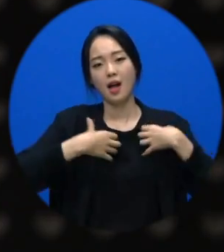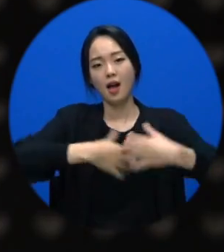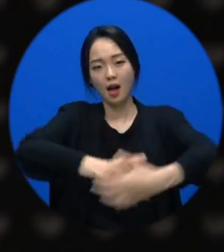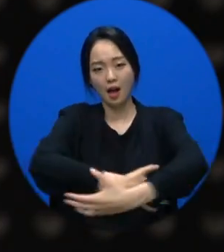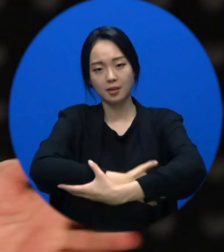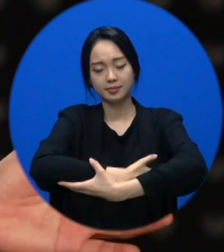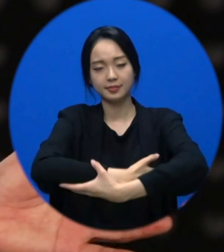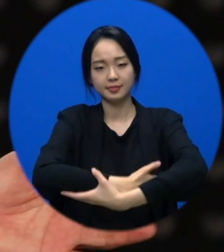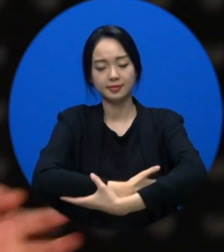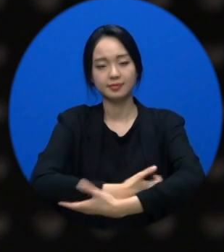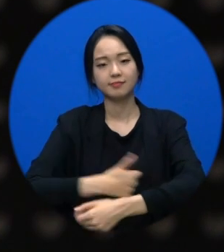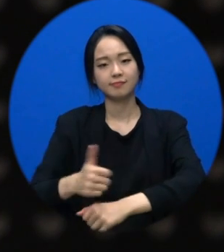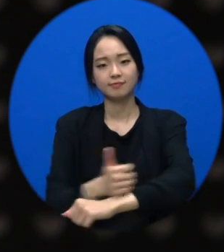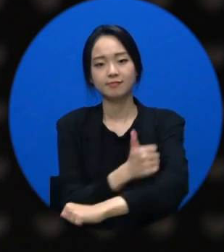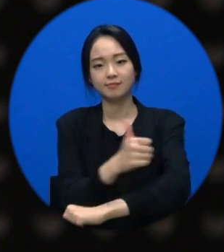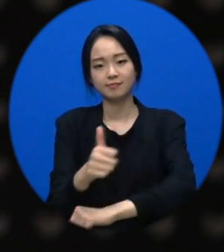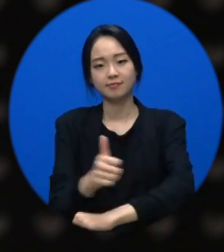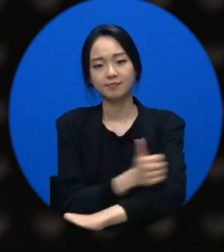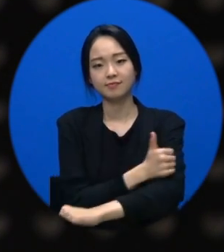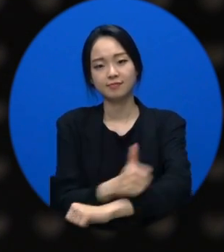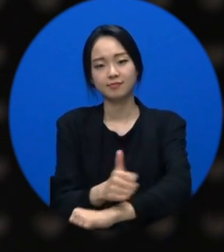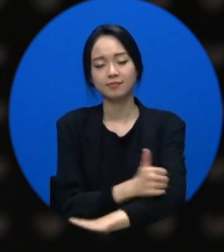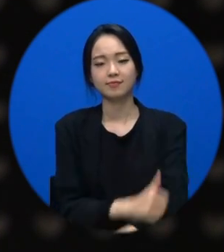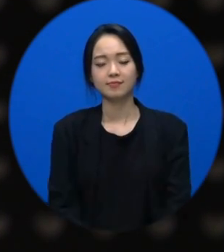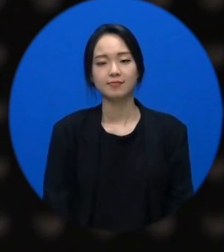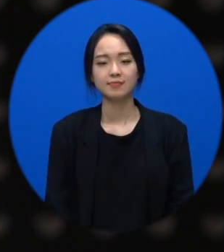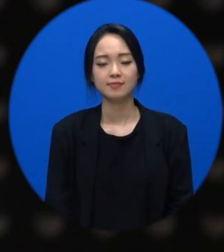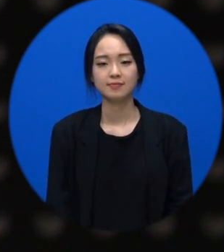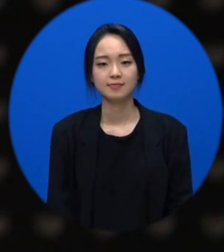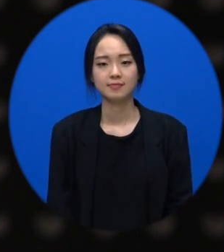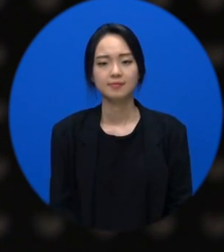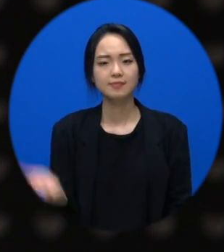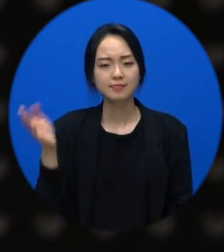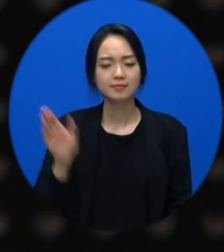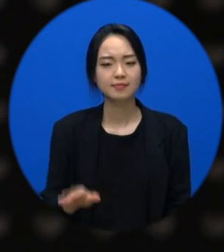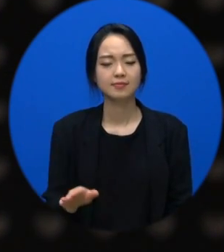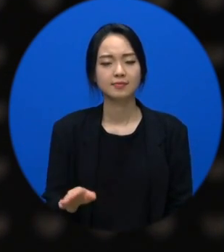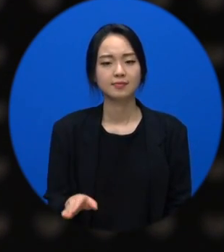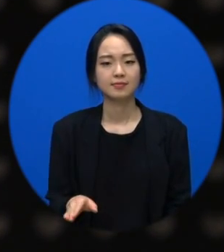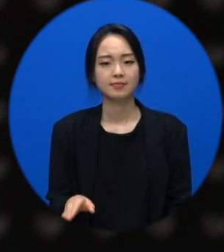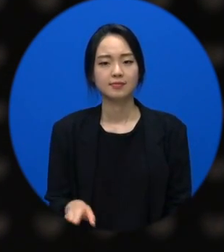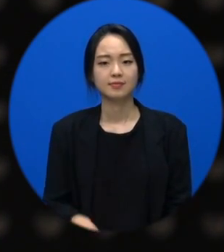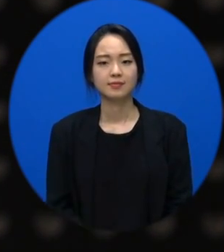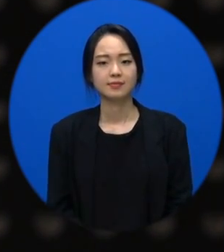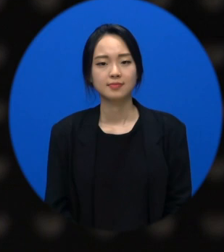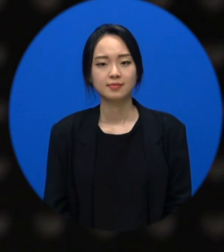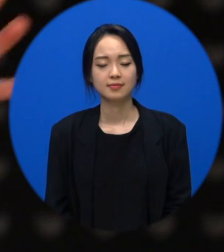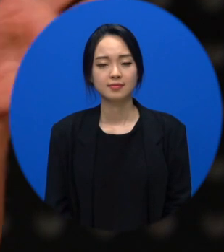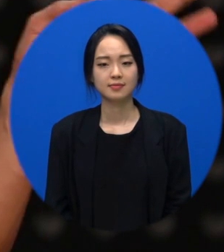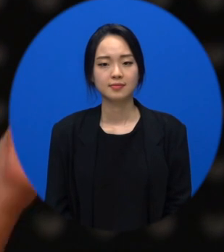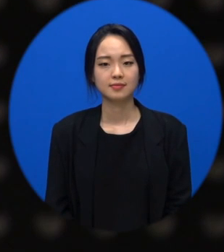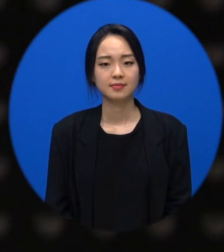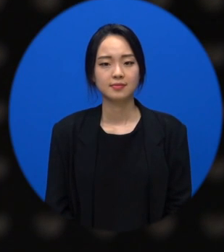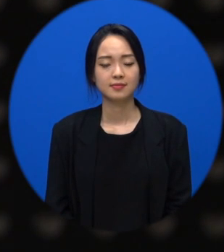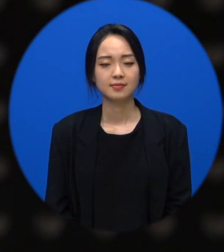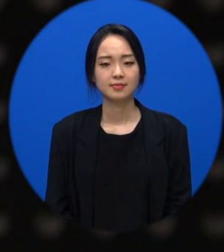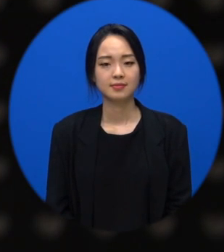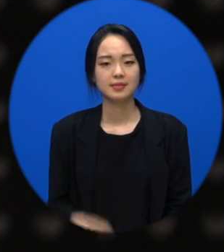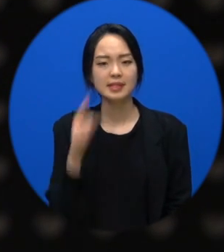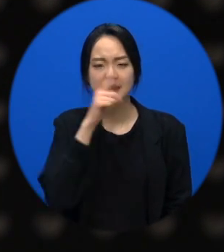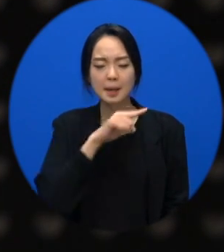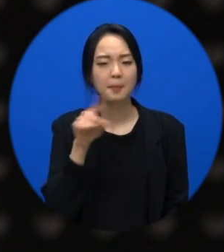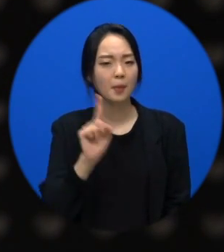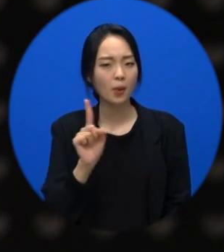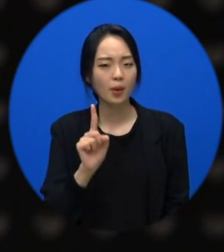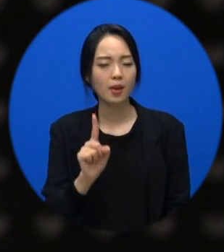요즘엔요. 예전에는 안 그랬어요. 예전에는 그리고 메고 가면 이 단점이 뭐냐면 저는 이 캠페인이 너무 퍼지지 않을 것 같은 게